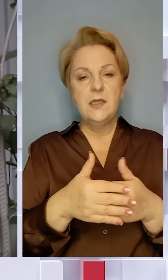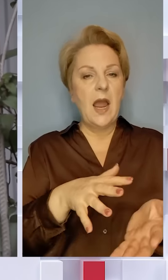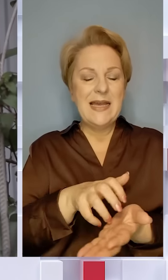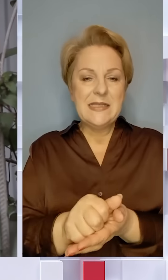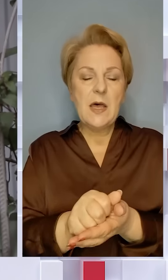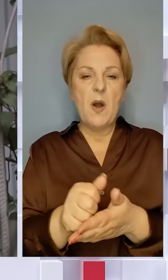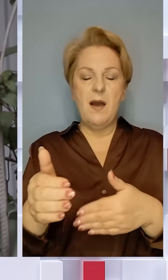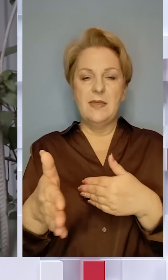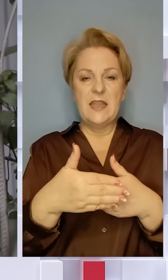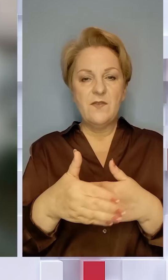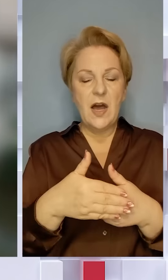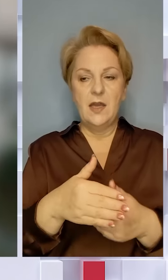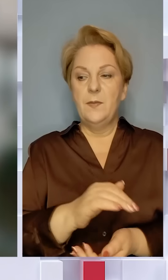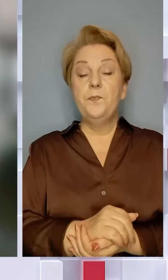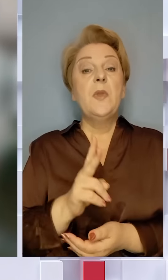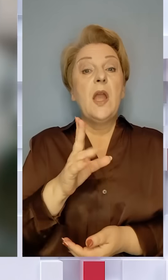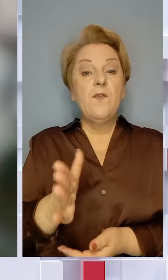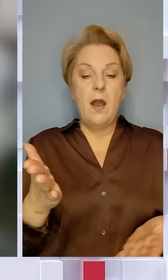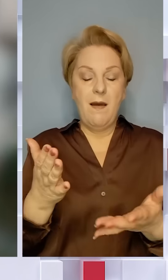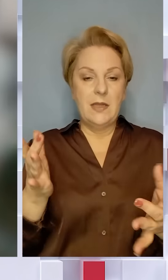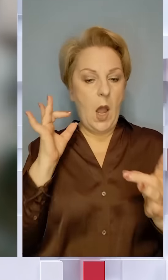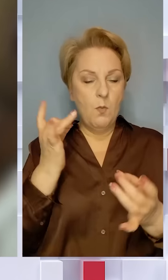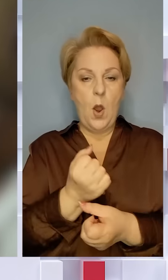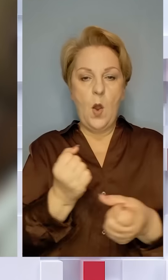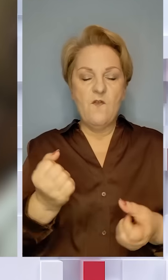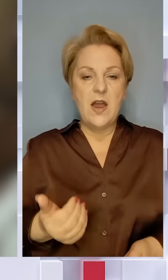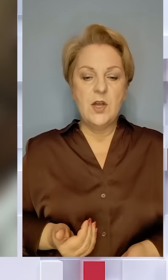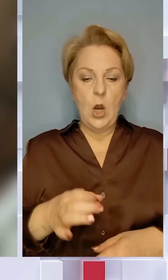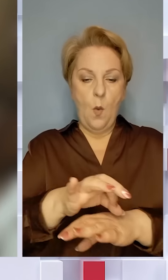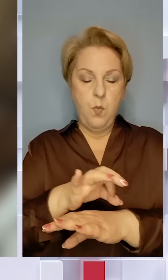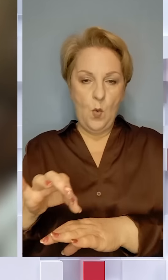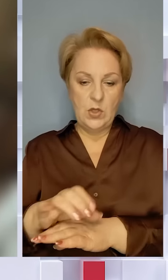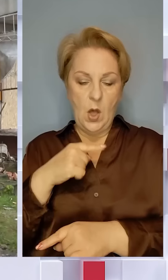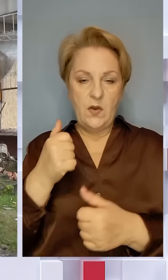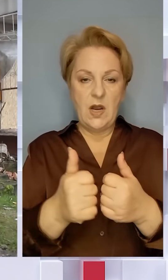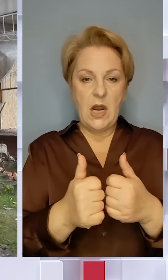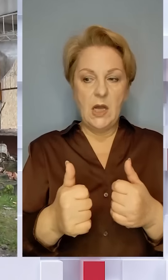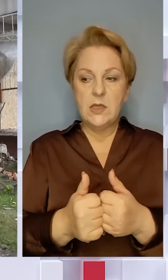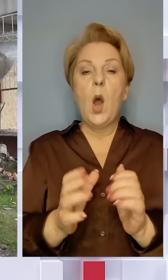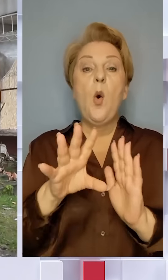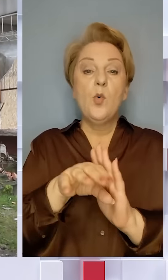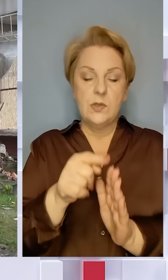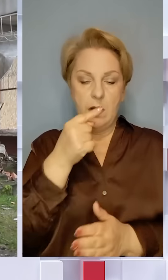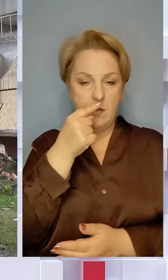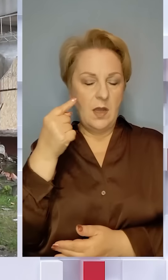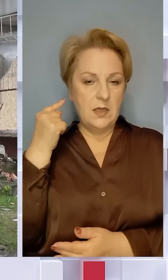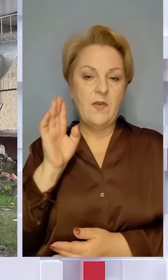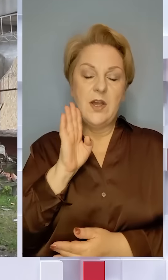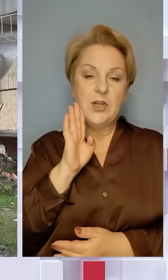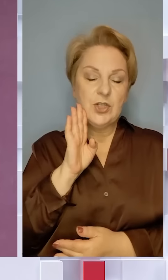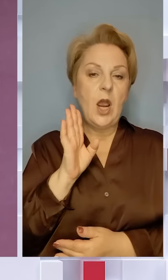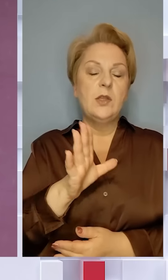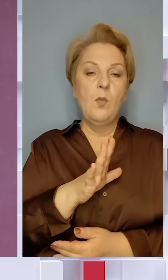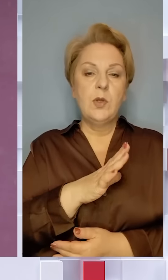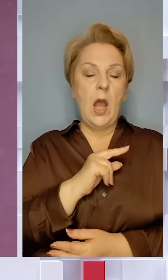'ятина таке. У квартирі, пролунав вибух, мешкало подруждя, кажуть сусіди. Оселилася тут недавно. Жінка була на